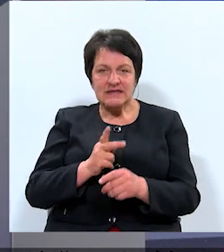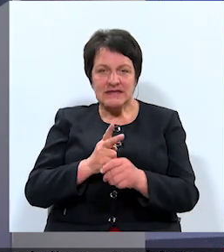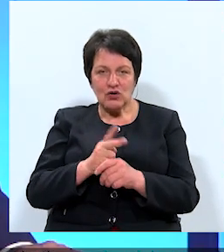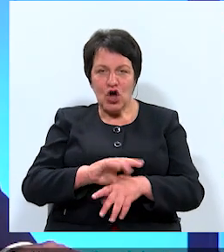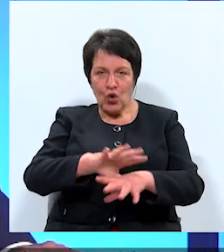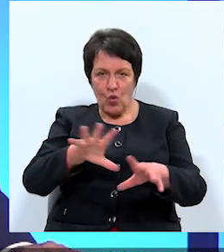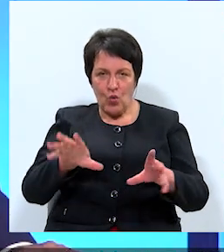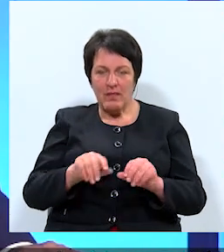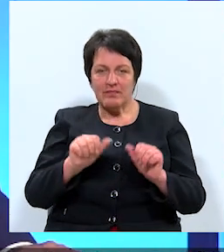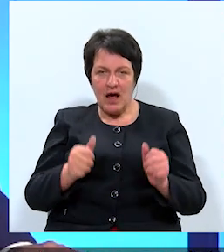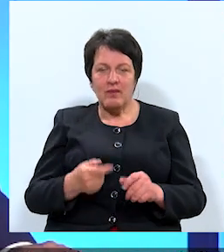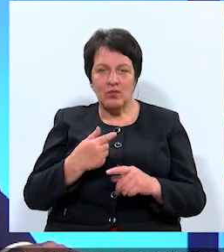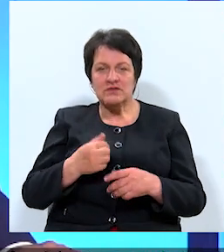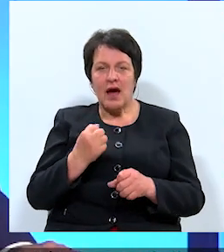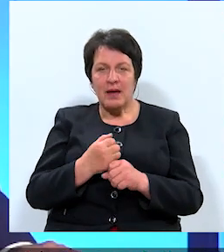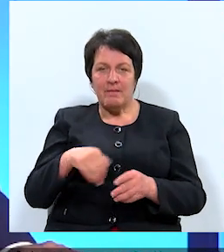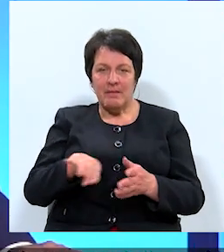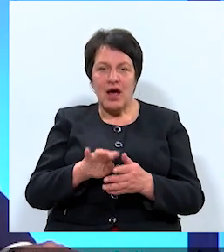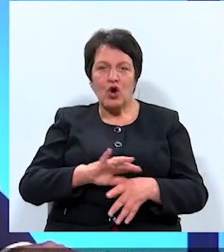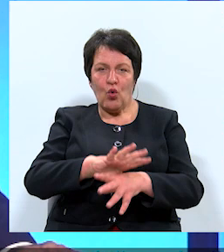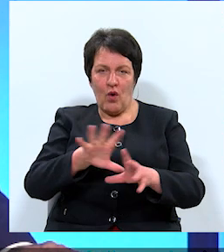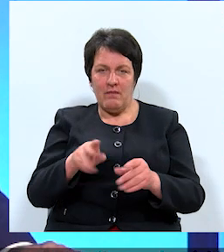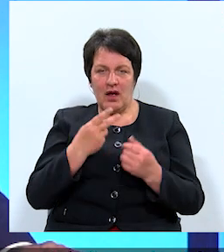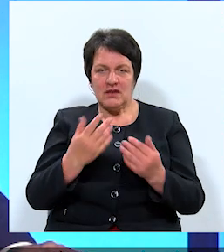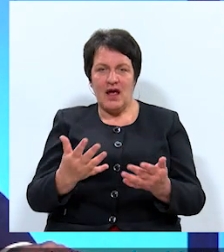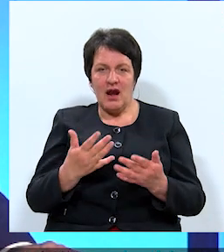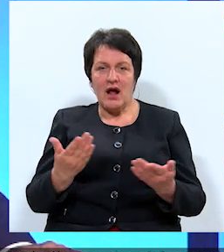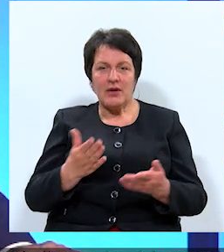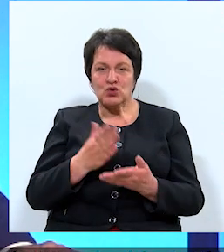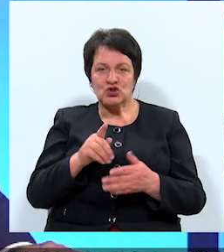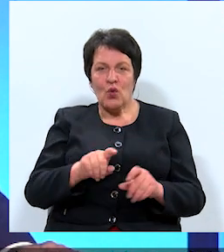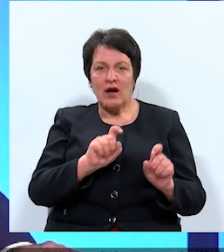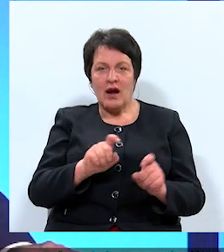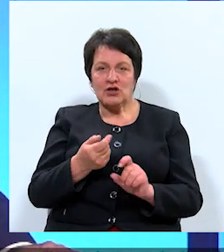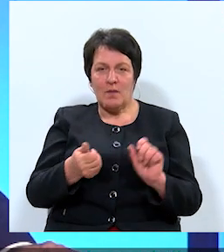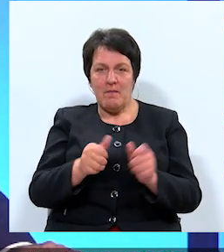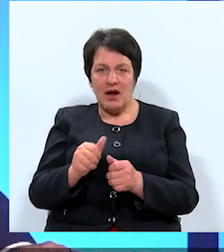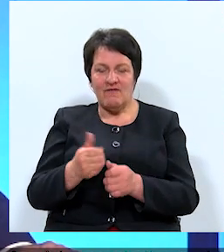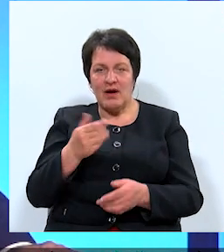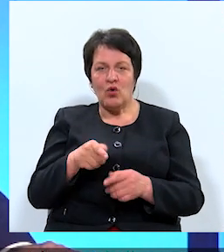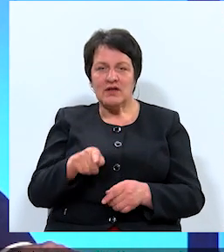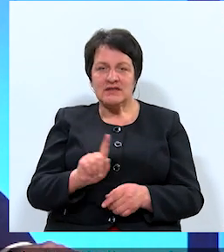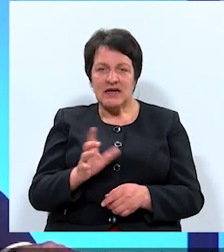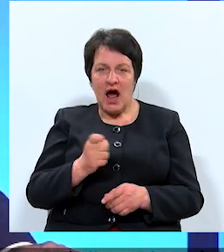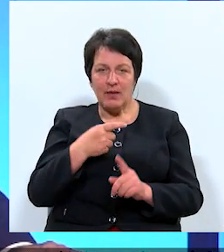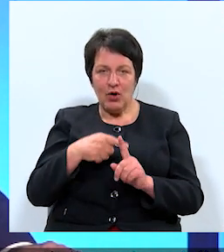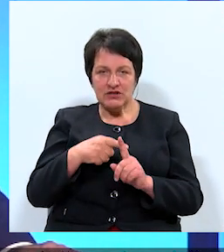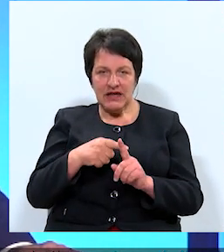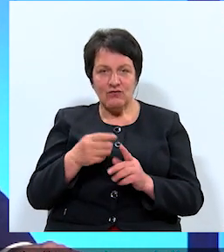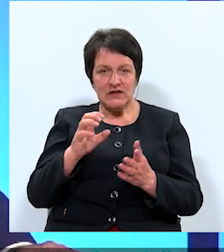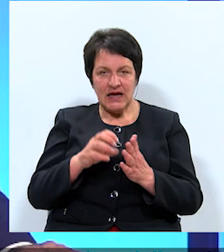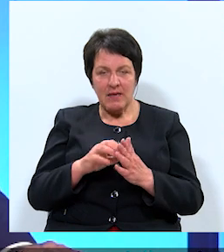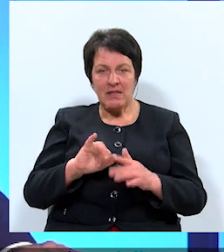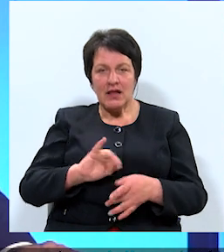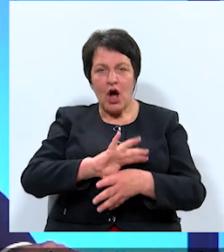kopējām tēlam, tad mums ir jāpiestrādā arī pie kopējo tēla, kāpēc notiek šo krēslu mainību. Varbūt tas ir tiešām ar to pozitīvo zīmi. Bet, ja